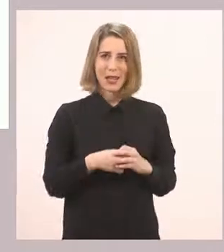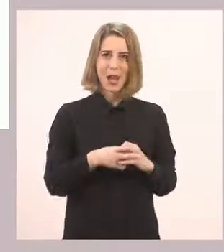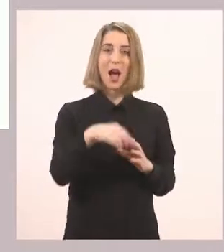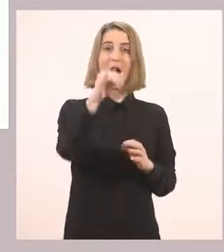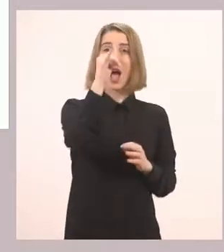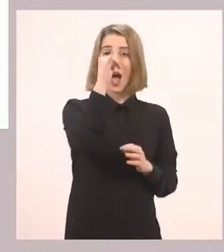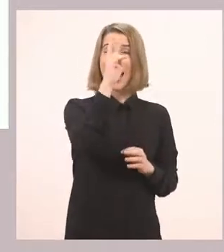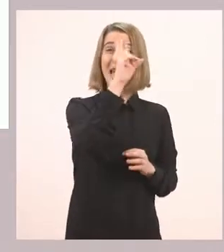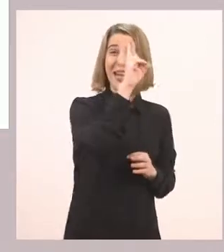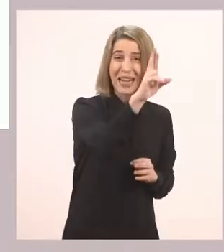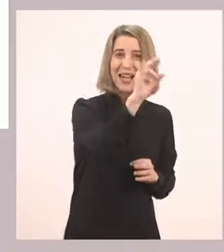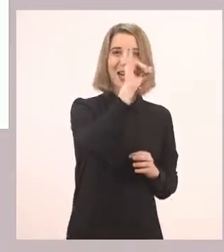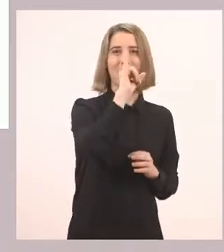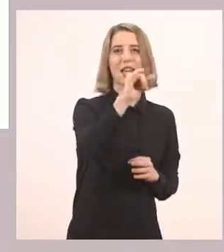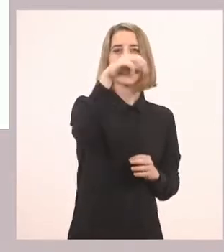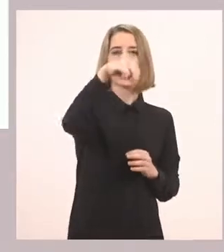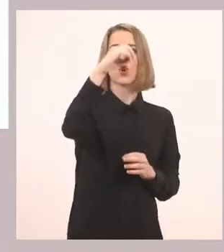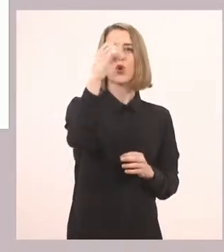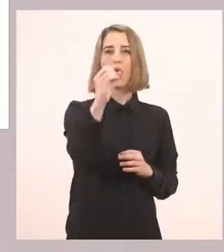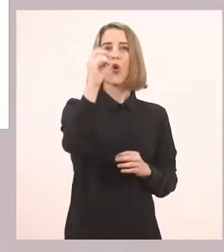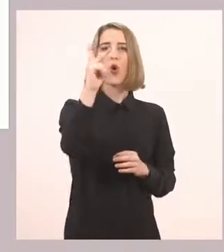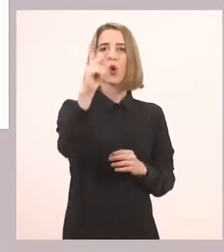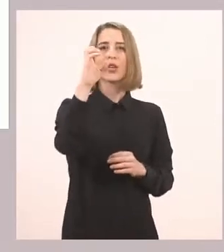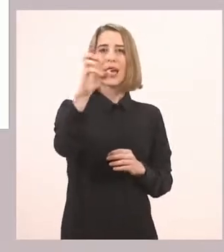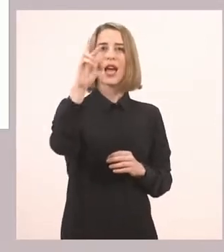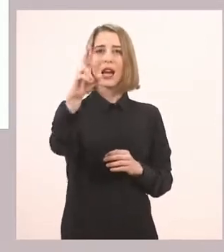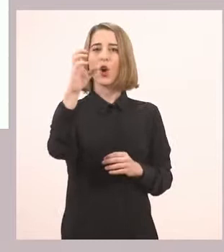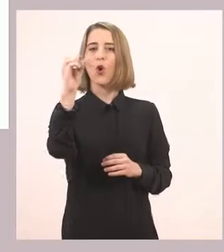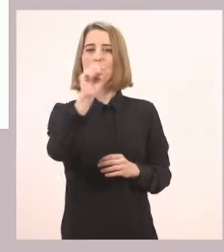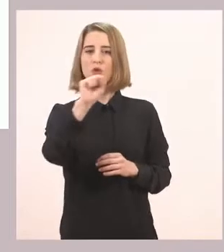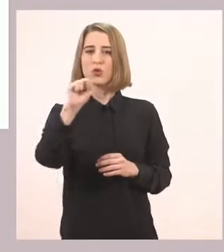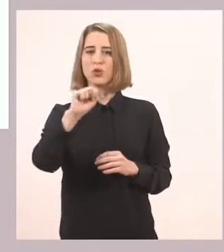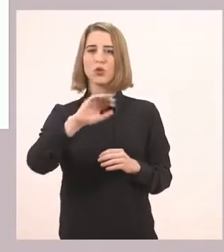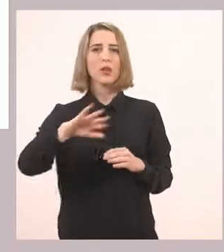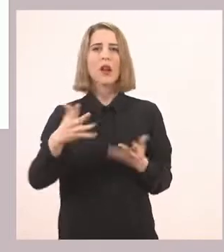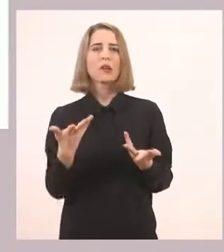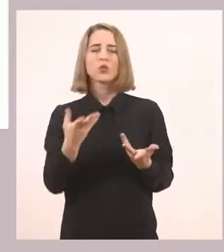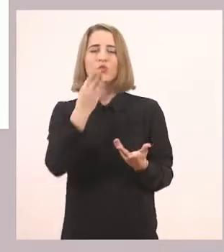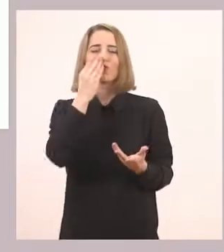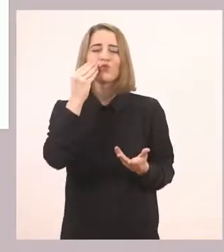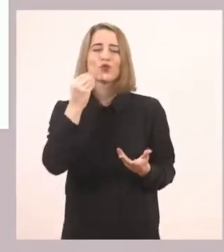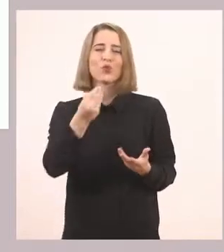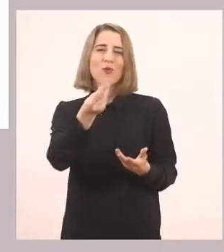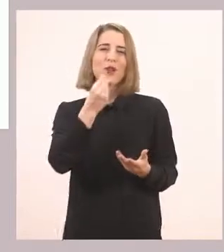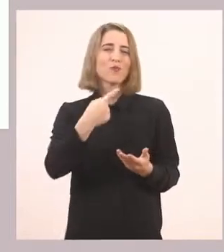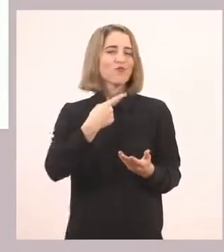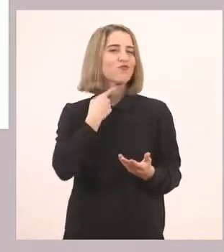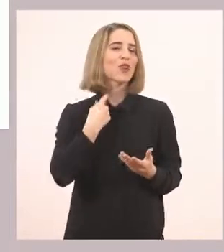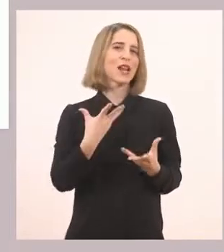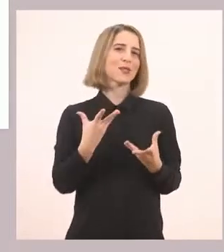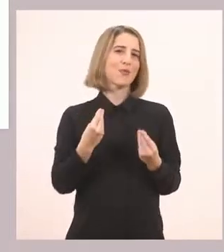Ρινόκερος. Το ρ λοιπόν βάζω. Και στο τέλος είναι ένα νόστιμο φαγητό. Εμένα μου αρέσει πολύ.